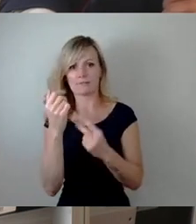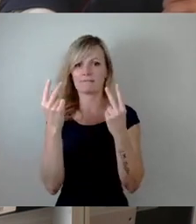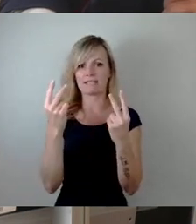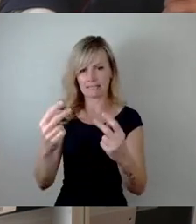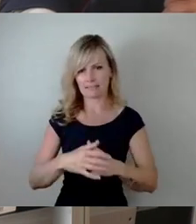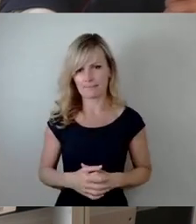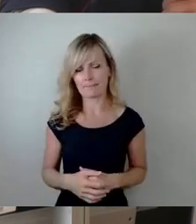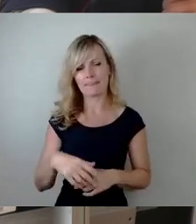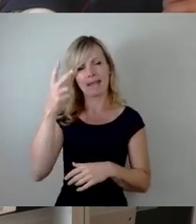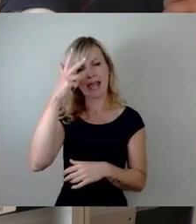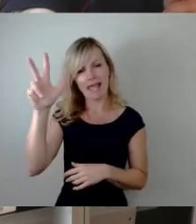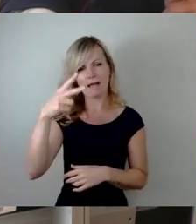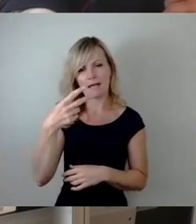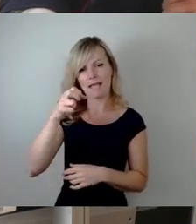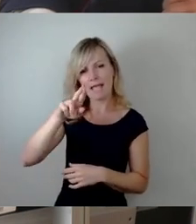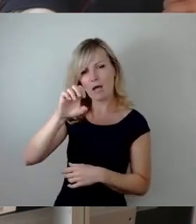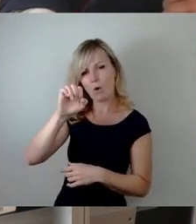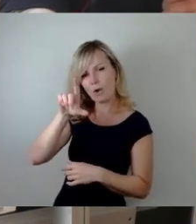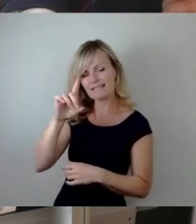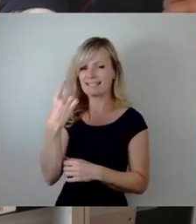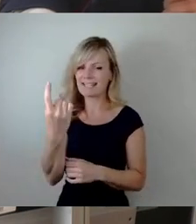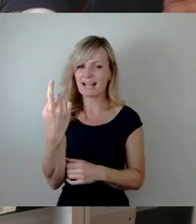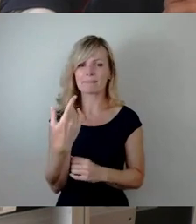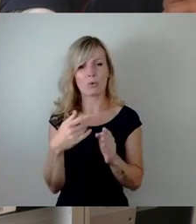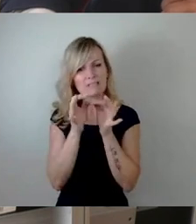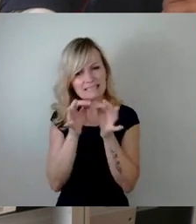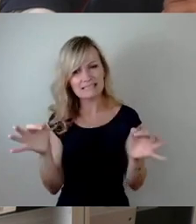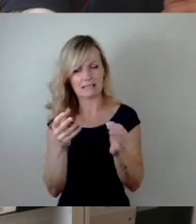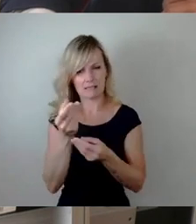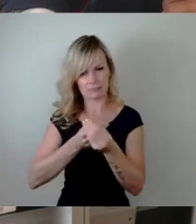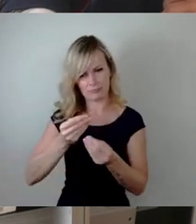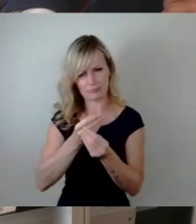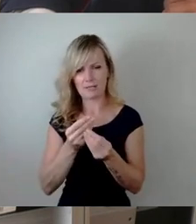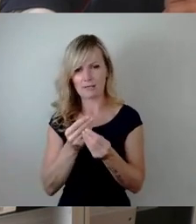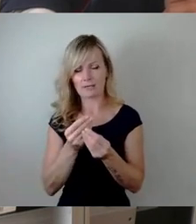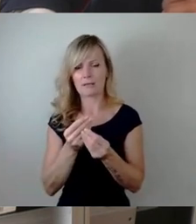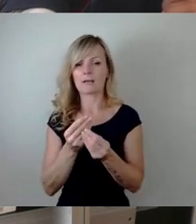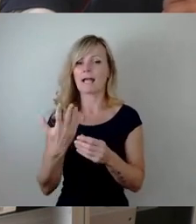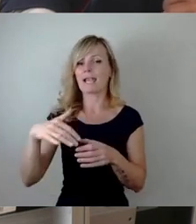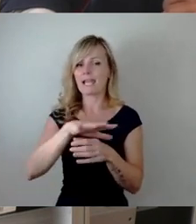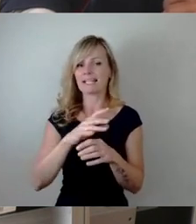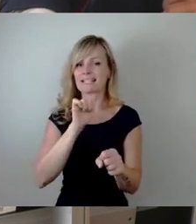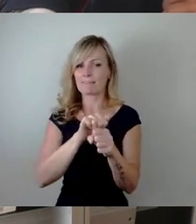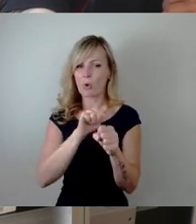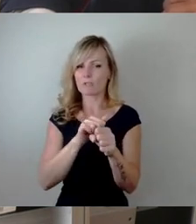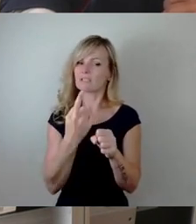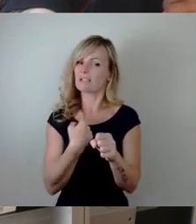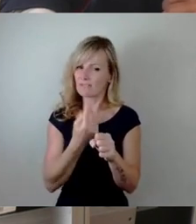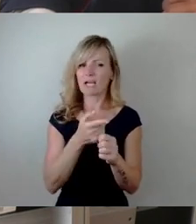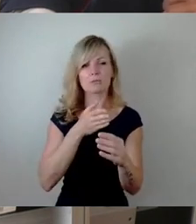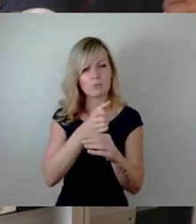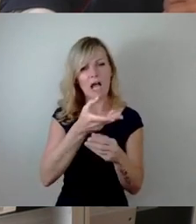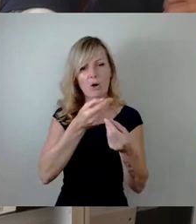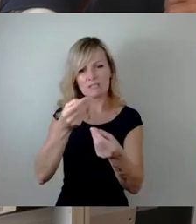sicher noch detaillierter erläutern, aber wir stehen im ständigen Austausch mit den zuständigen Landesbehörden und auch mit den tschechischen